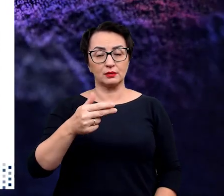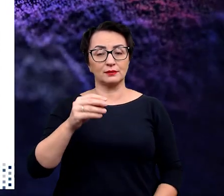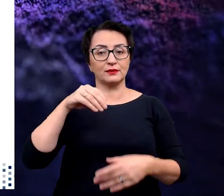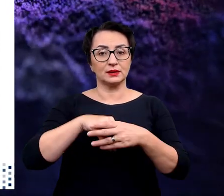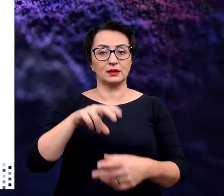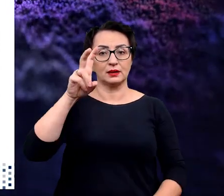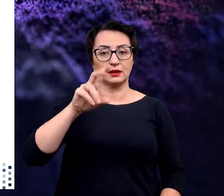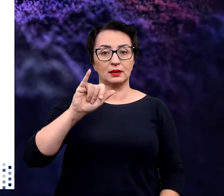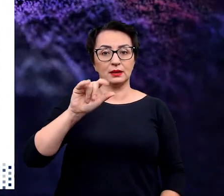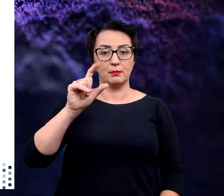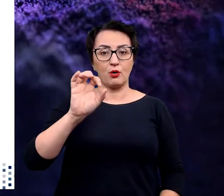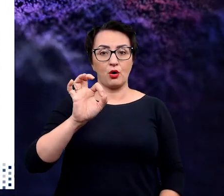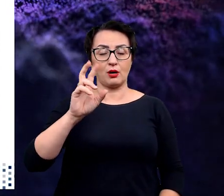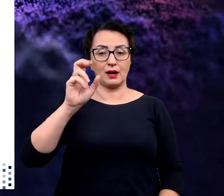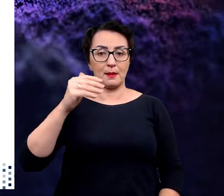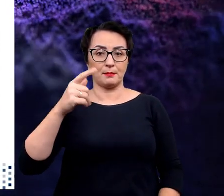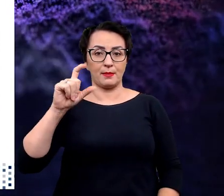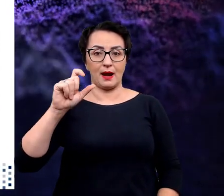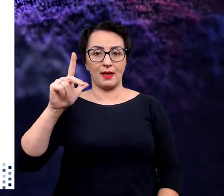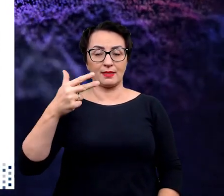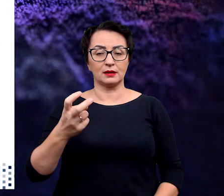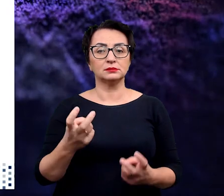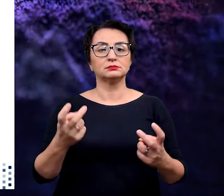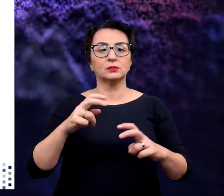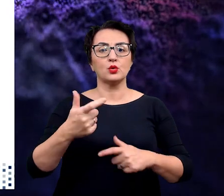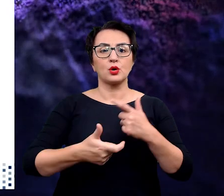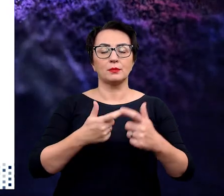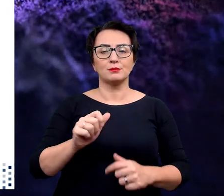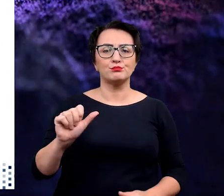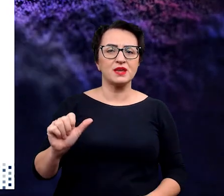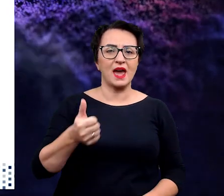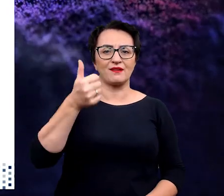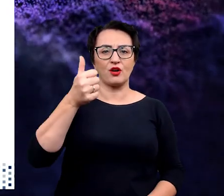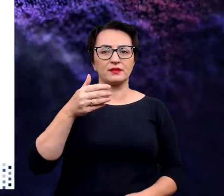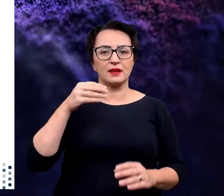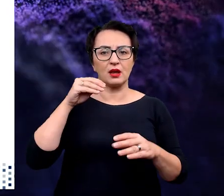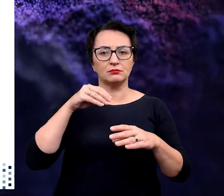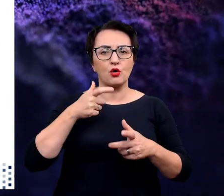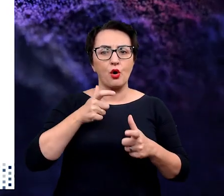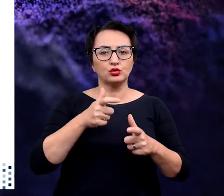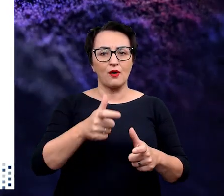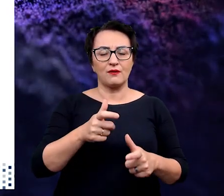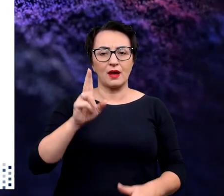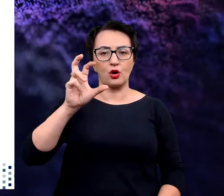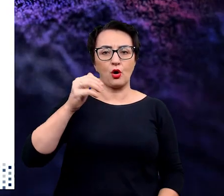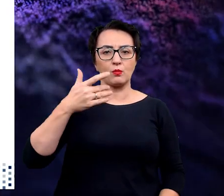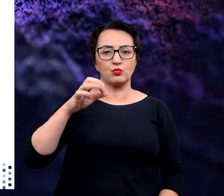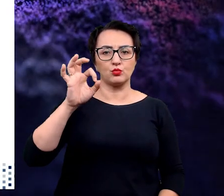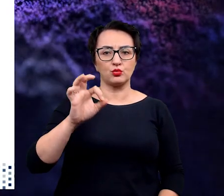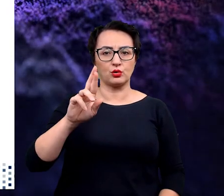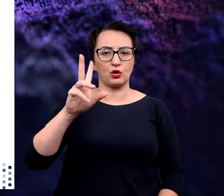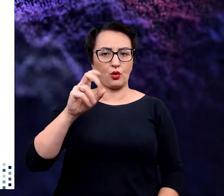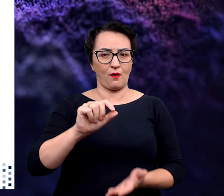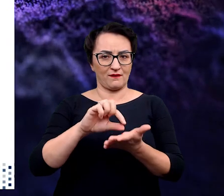neurony hipokampalne, czyli pochodzące z hipokampa, zakładają tak zwane pierwotne hodowle komórkowe. Czyli